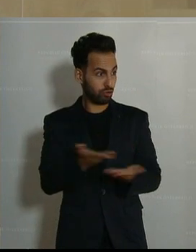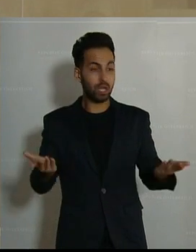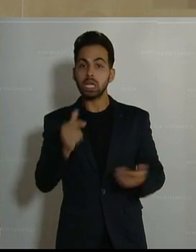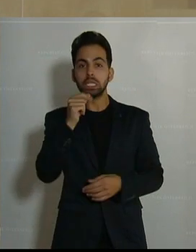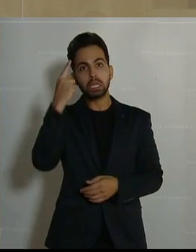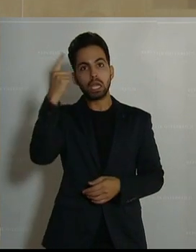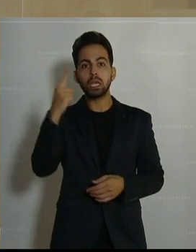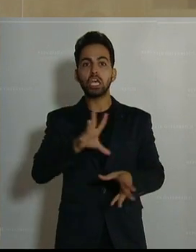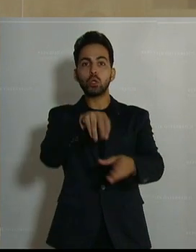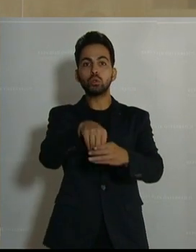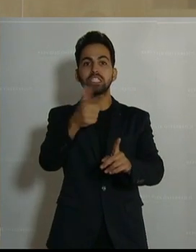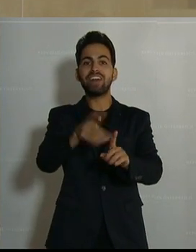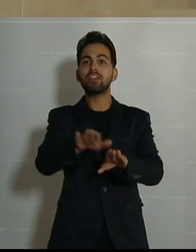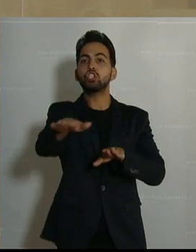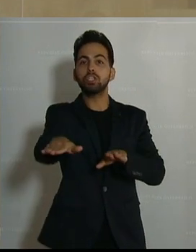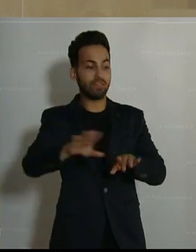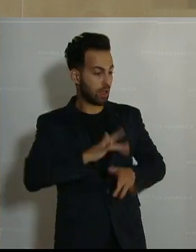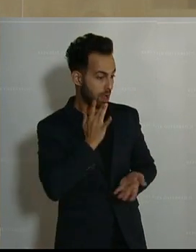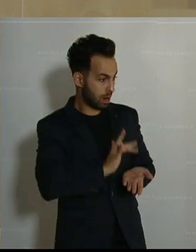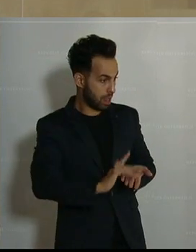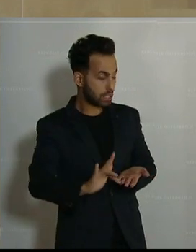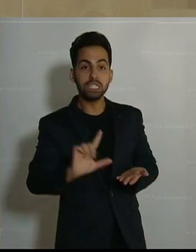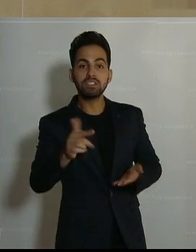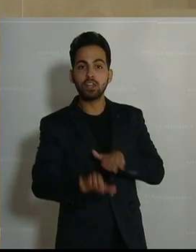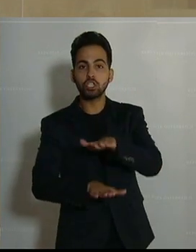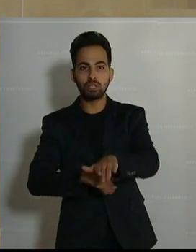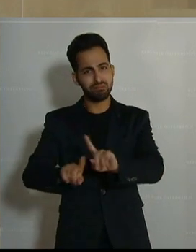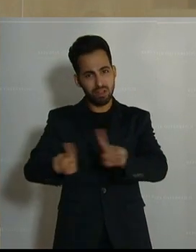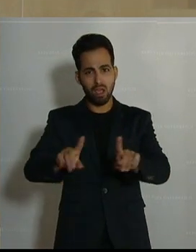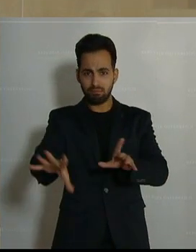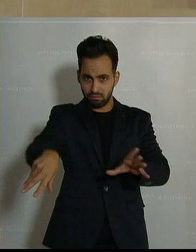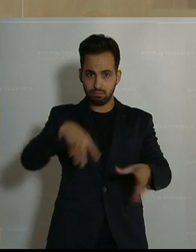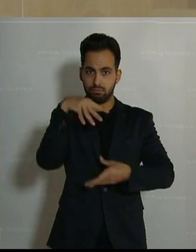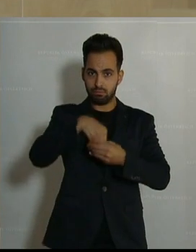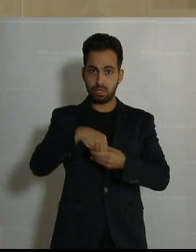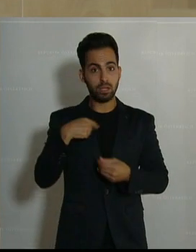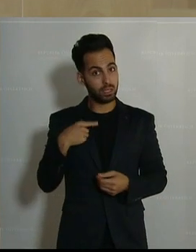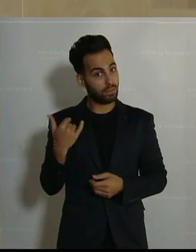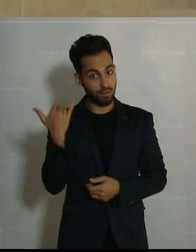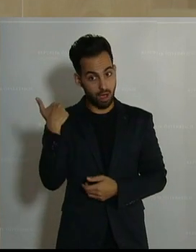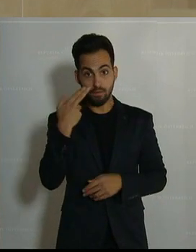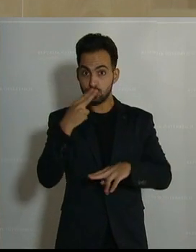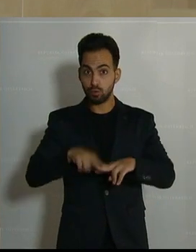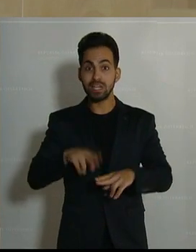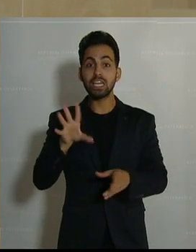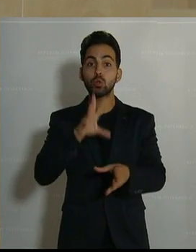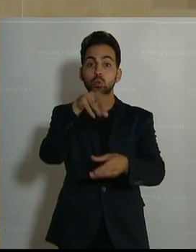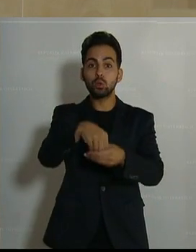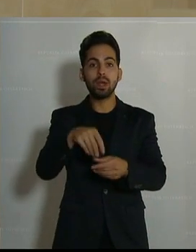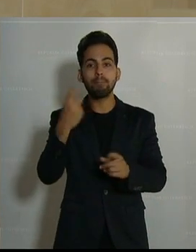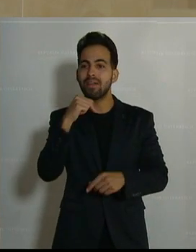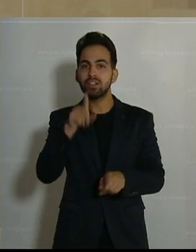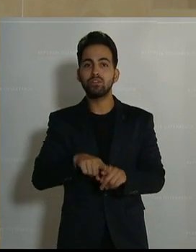Inklusion zu denken, wenn alles andere glatt läuft. Ich habe versprochen, es immer wieder zu sagen, Inklusion ist nicht